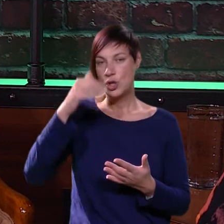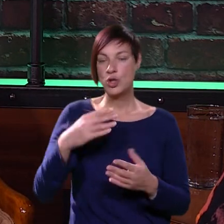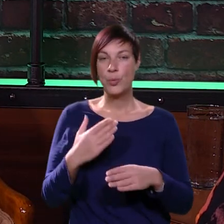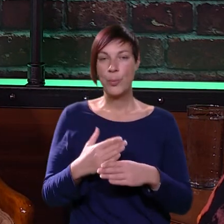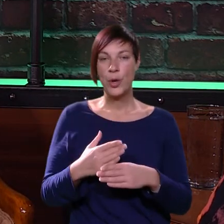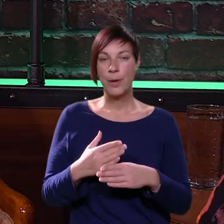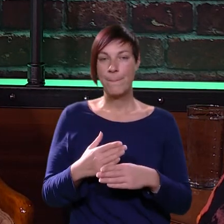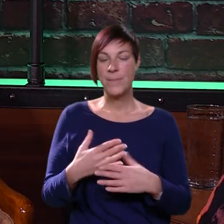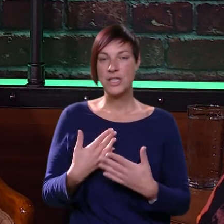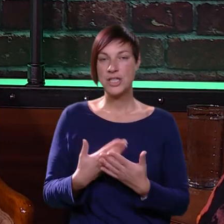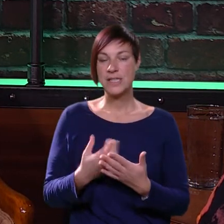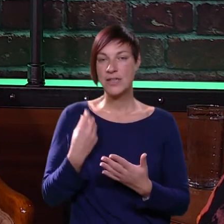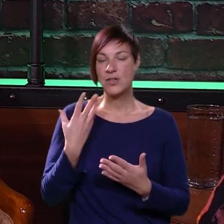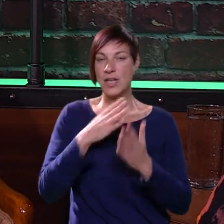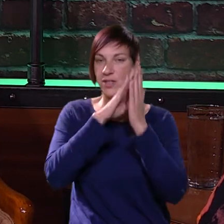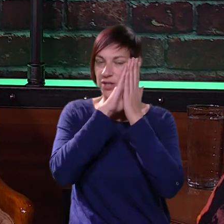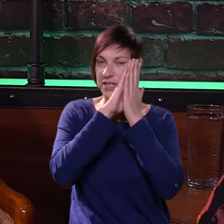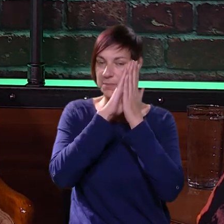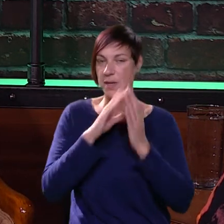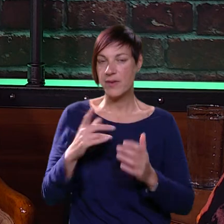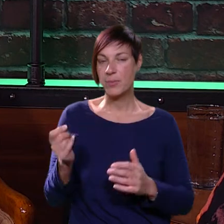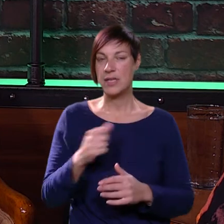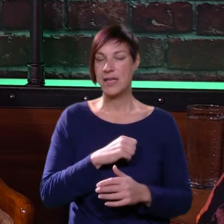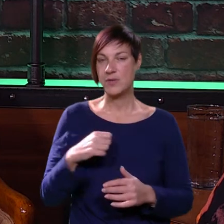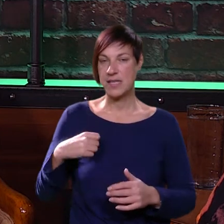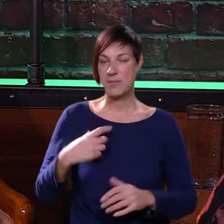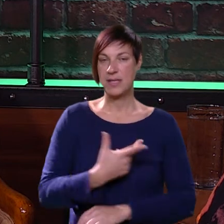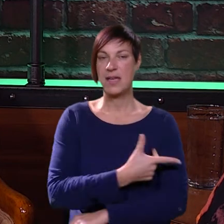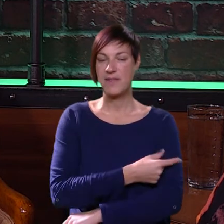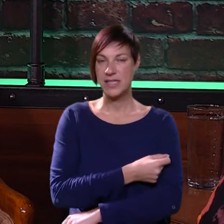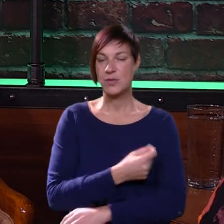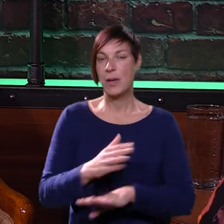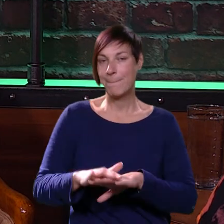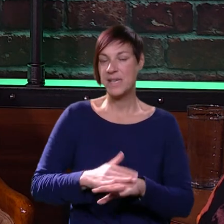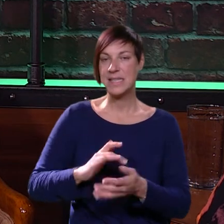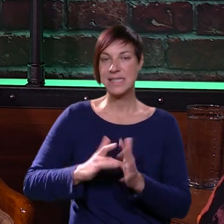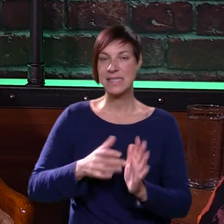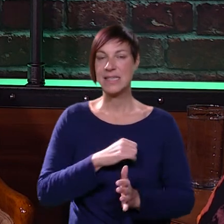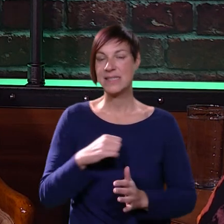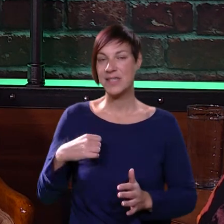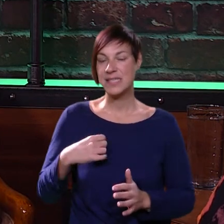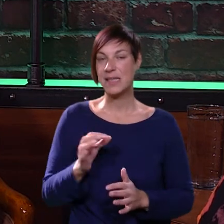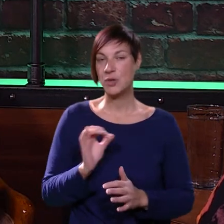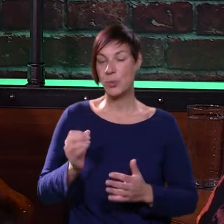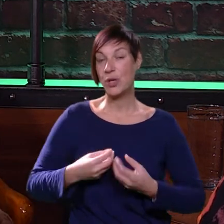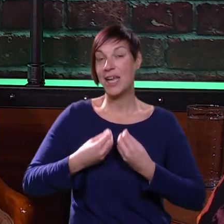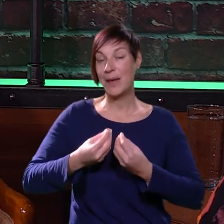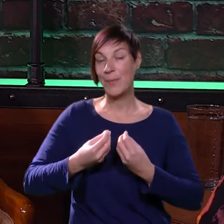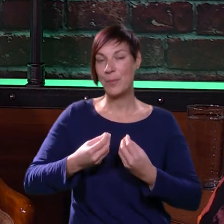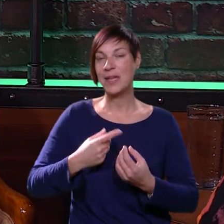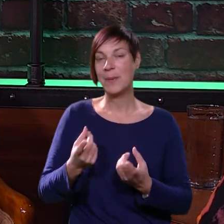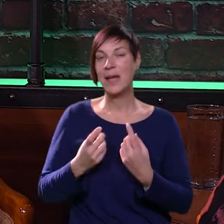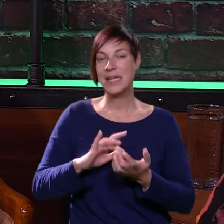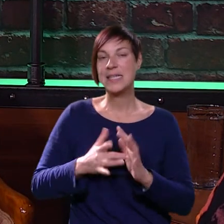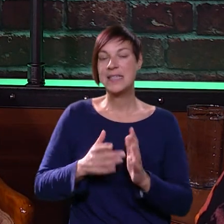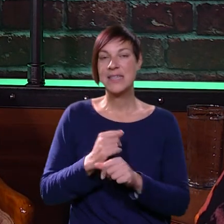pomože, zato što kad ona spava, ona po donu sama da ova inzulin, brine se za to sve sama, dobro je o nju napominjem i